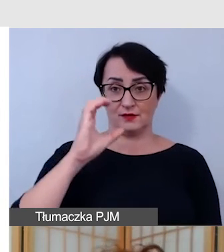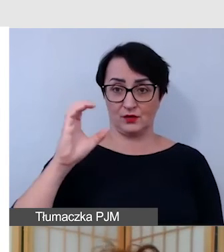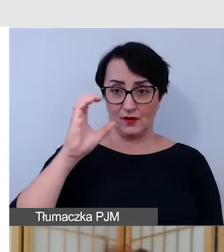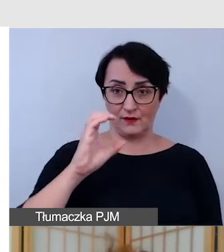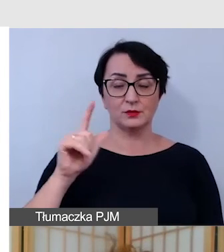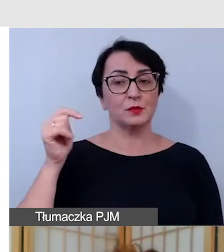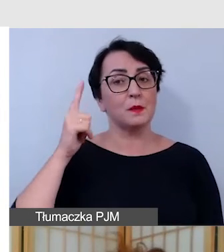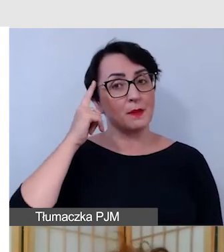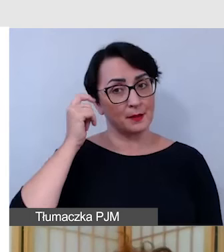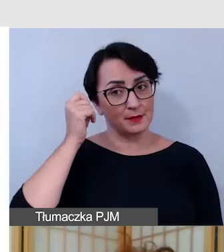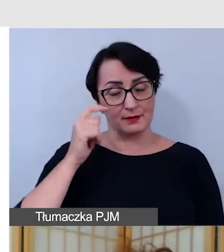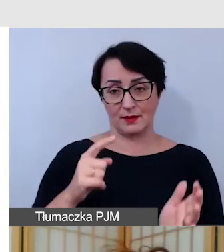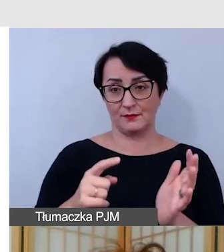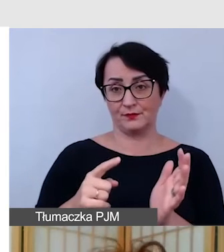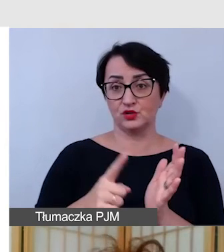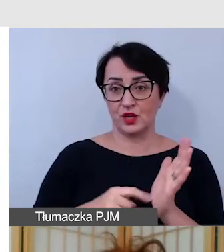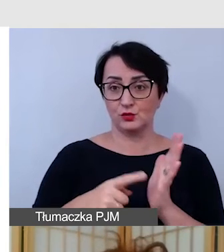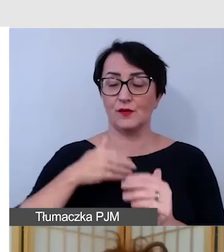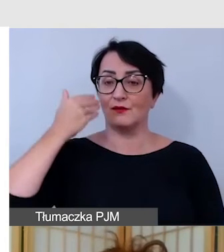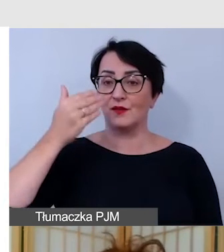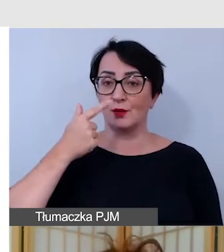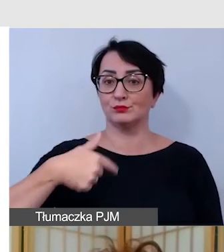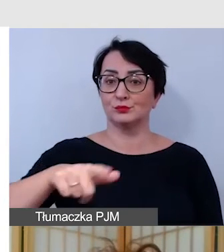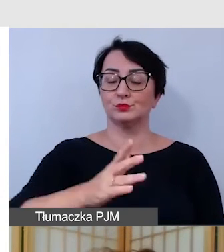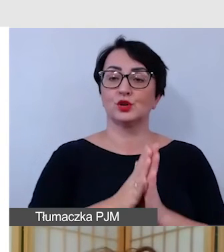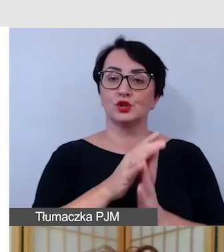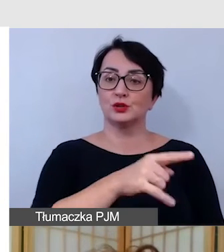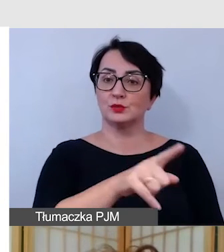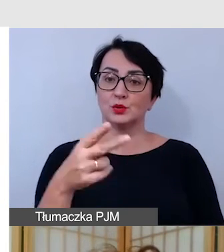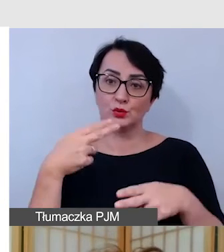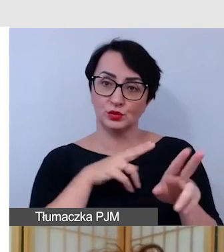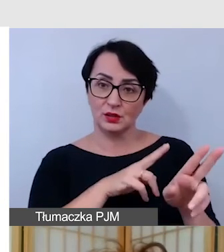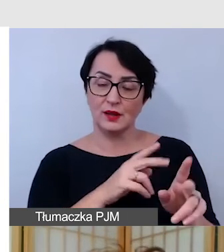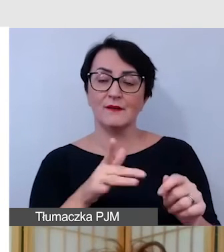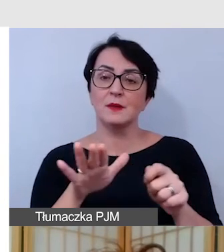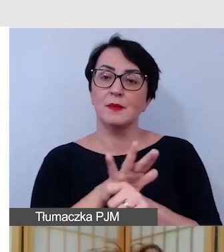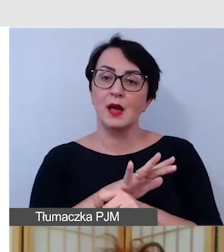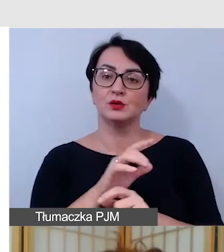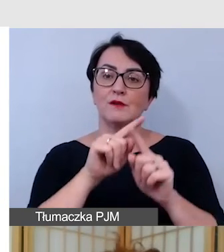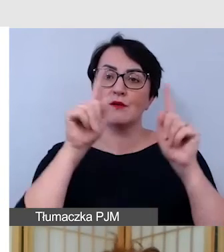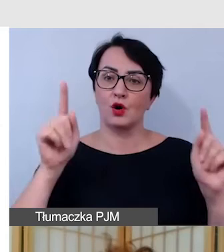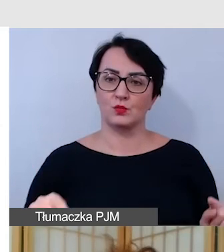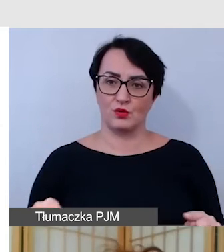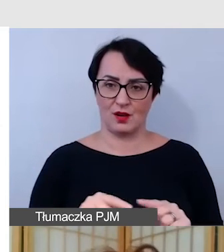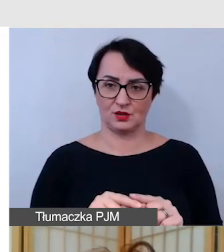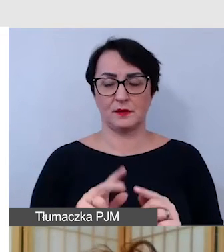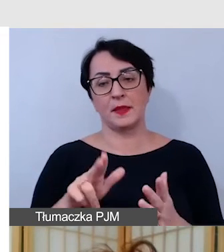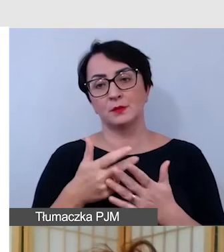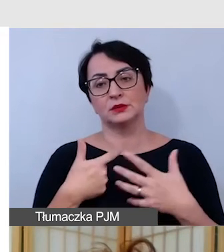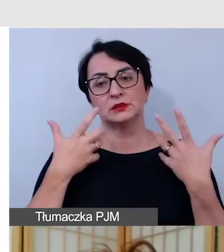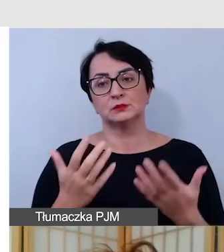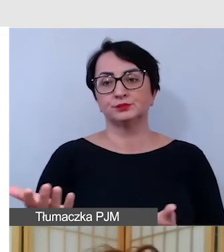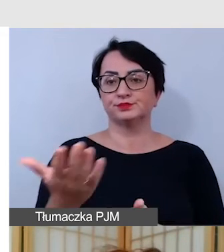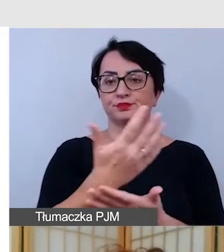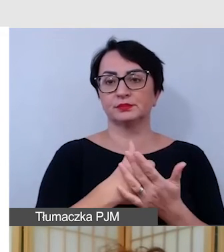pamiętajmy, że często na wykładach prosimy naszych uczestników o wypełnienie jakichś formularzy. Chcemy na przykład zebrać